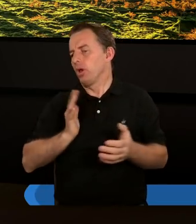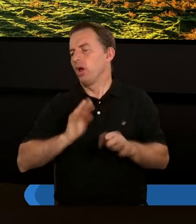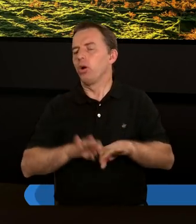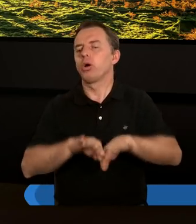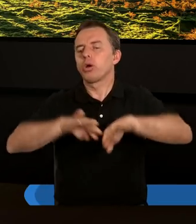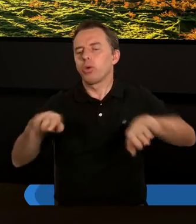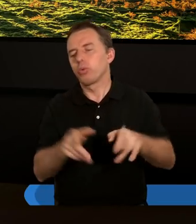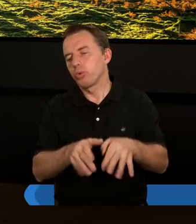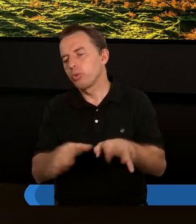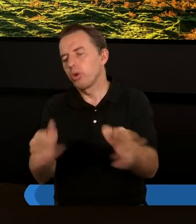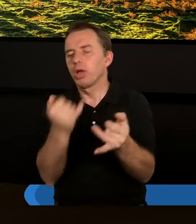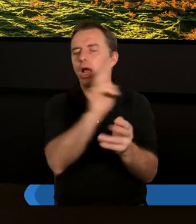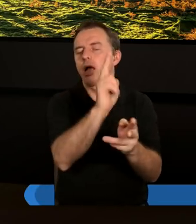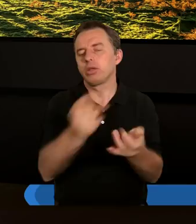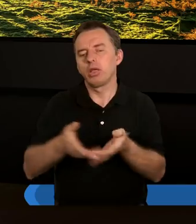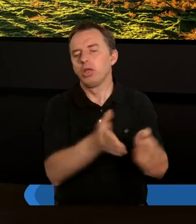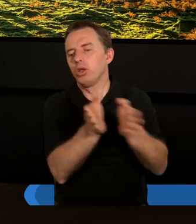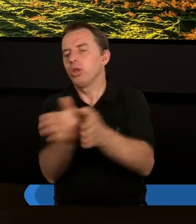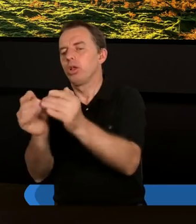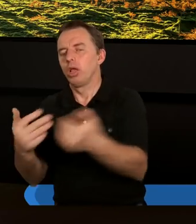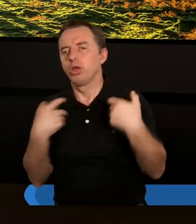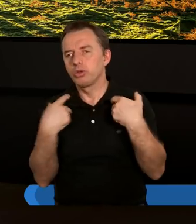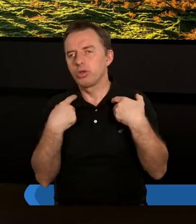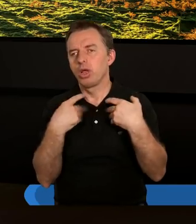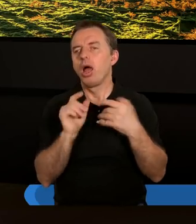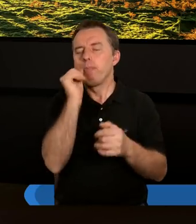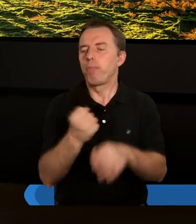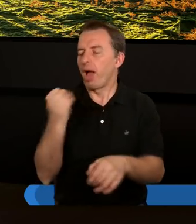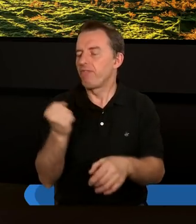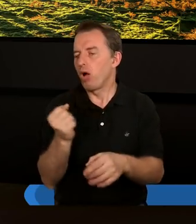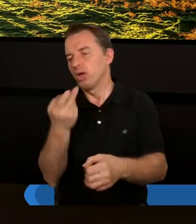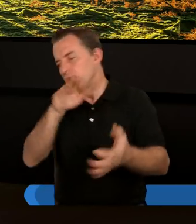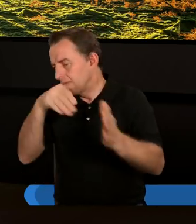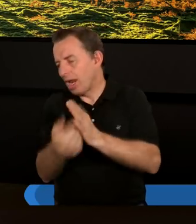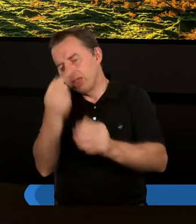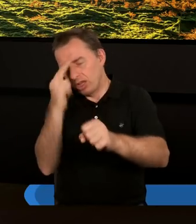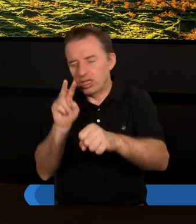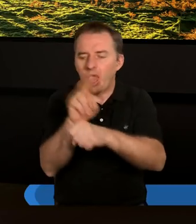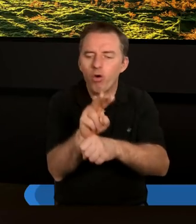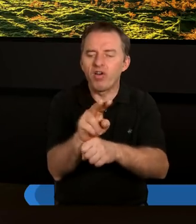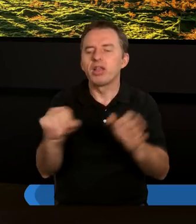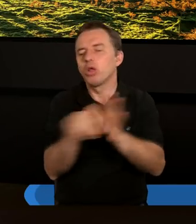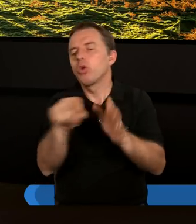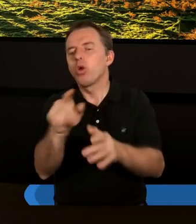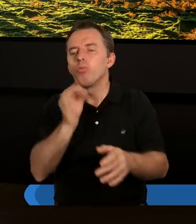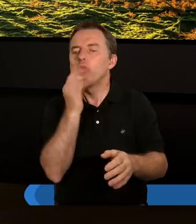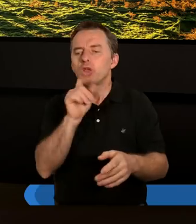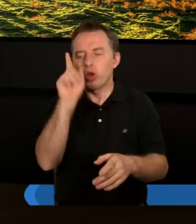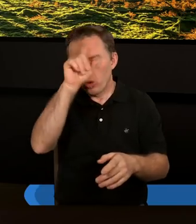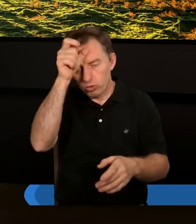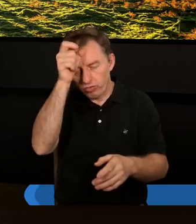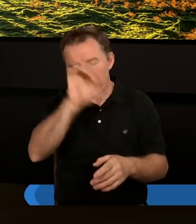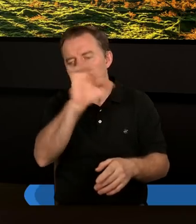Roztają się, rozchodzą, a rzeczywiście chodzi o to, że Paweł stracił zaufanie troszkę do Jana Marka. I teraz,